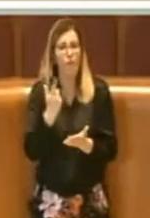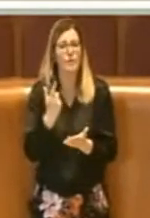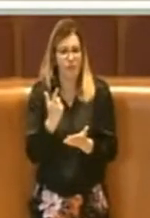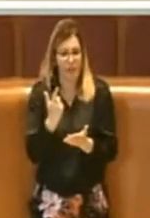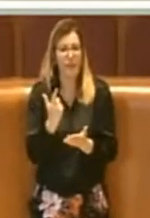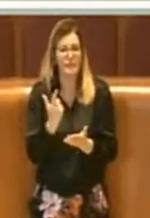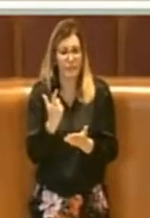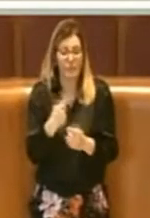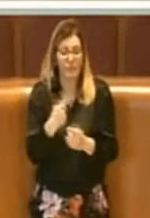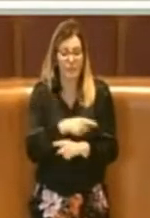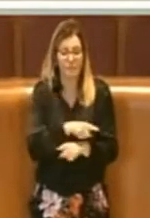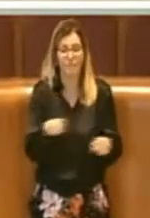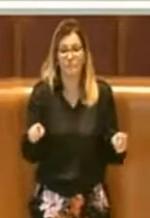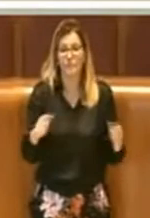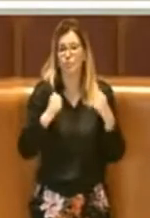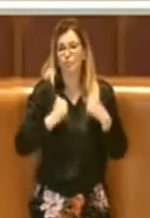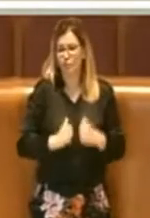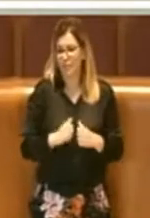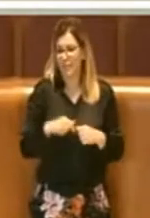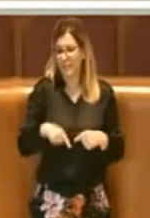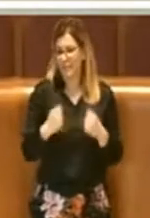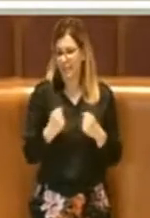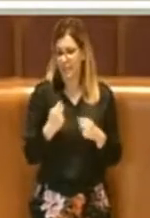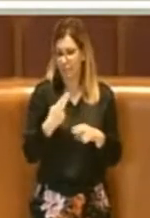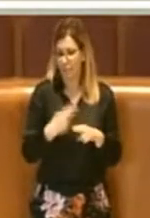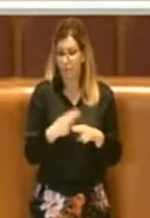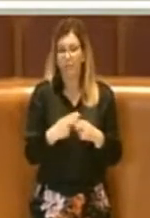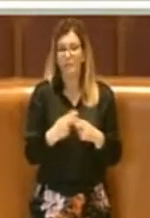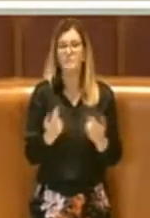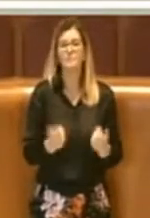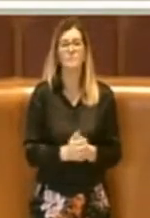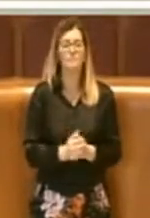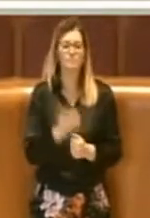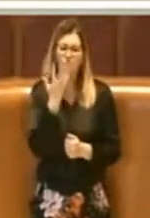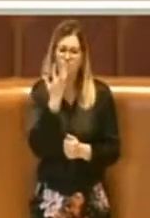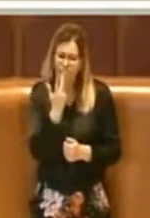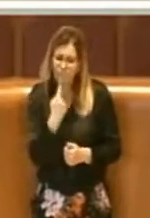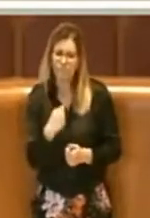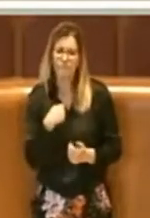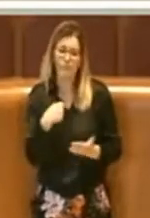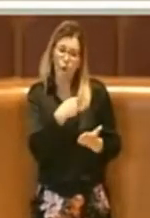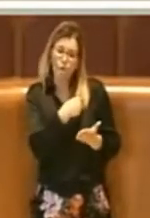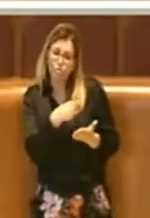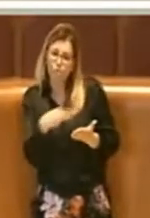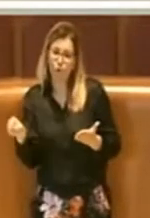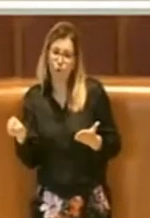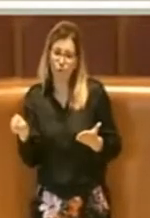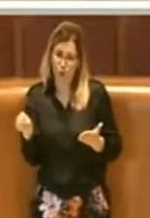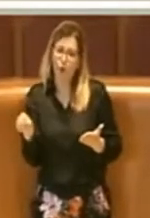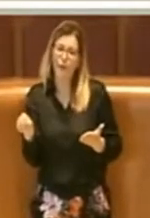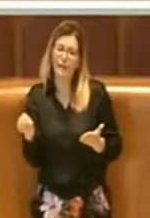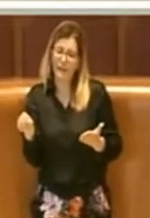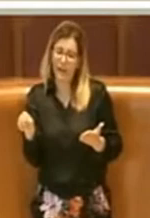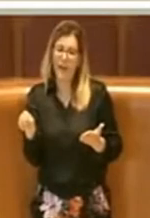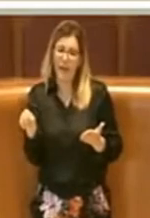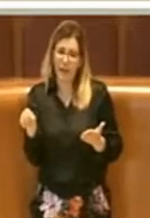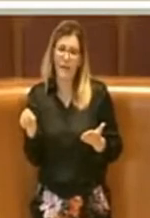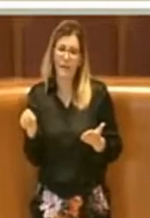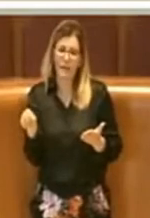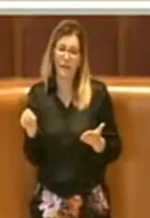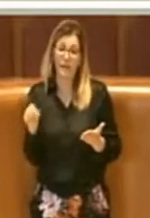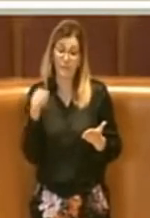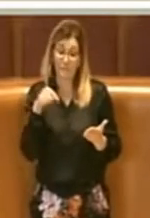dei cittadini romani. Io mi premi poter sottolineare che insomma noi in questa